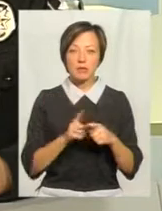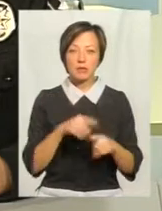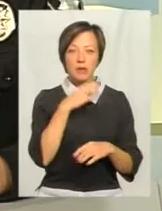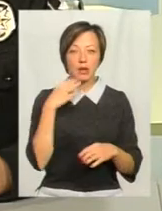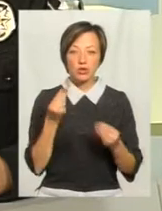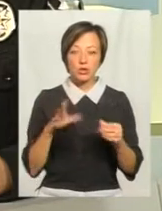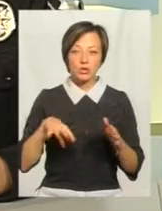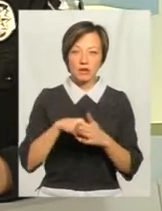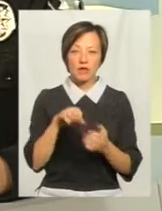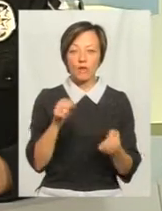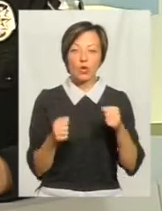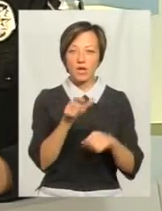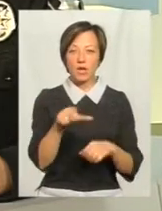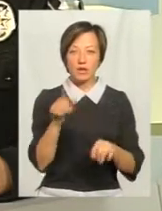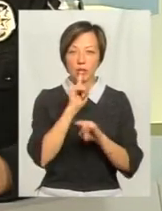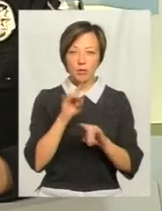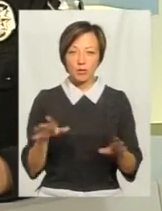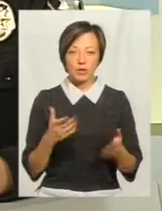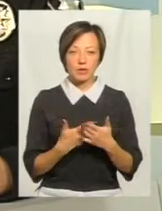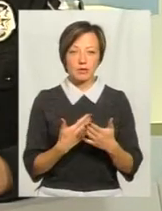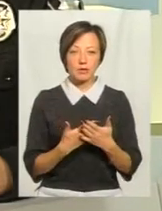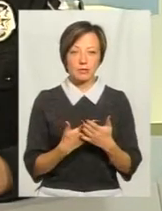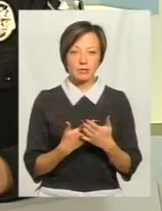багато коштів буде, і водії не будуть, скажімо,